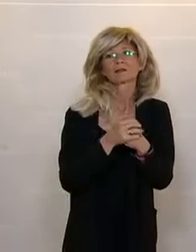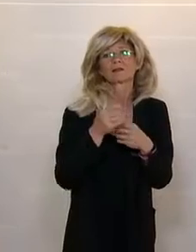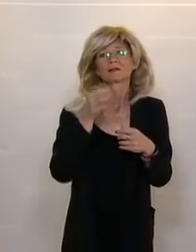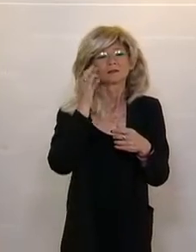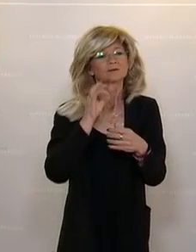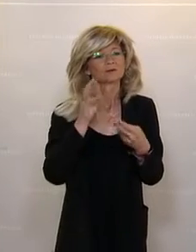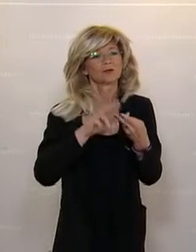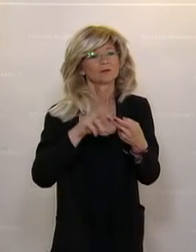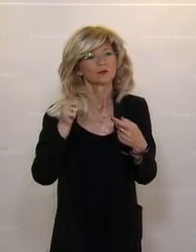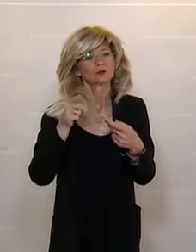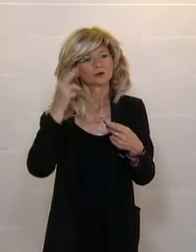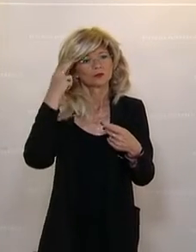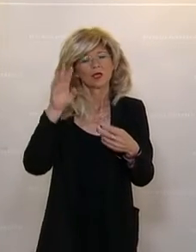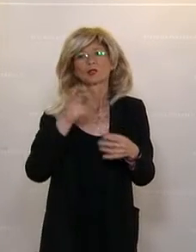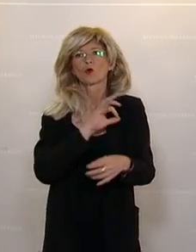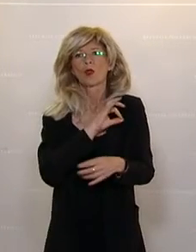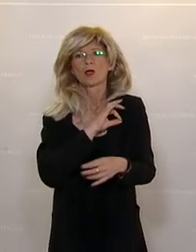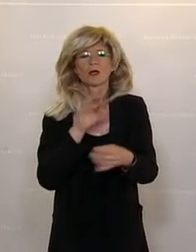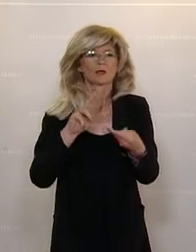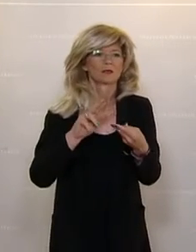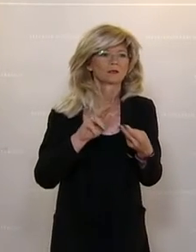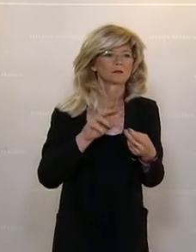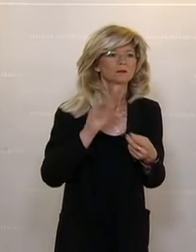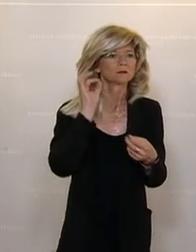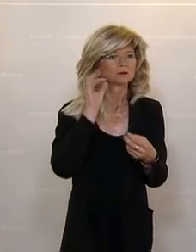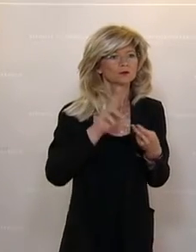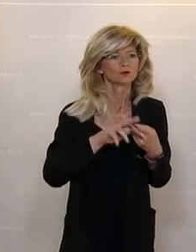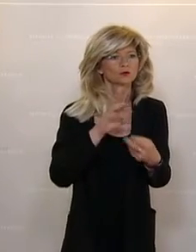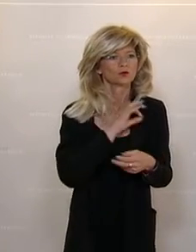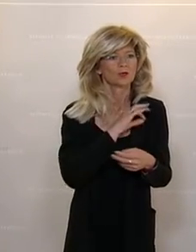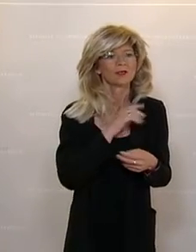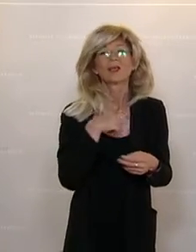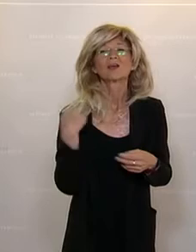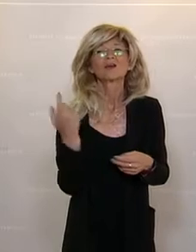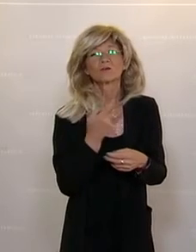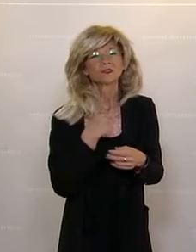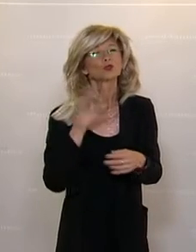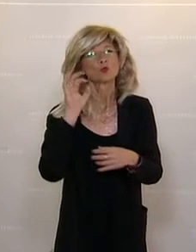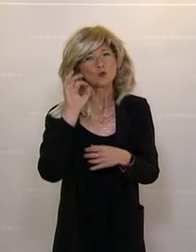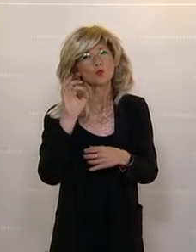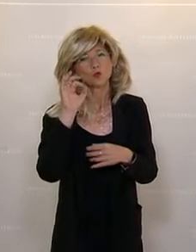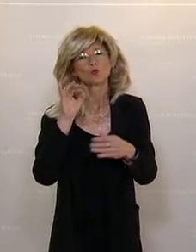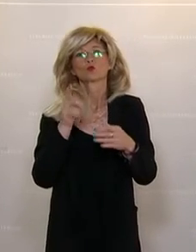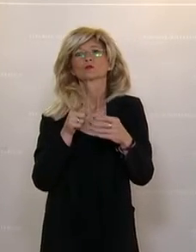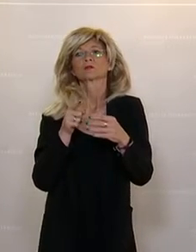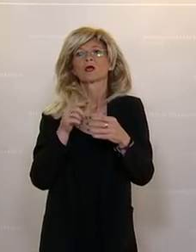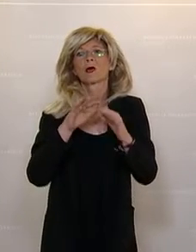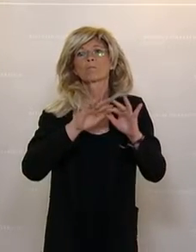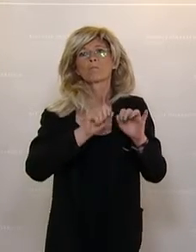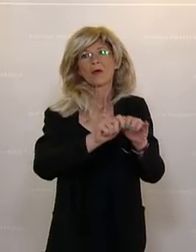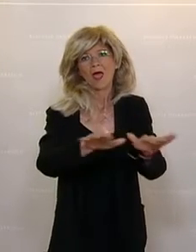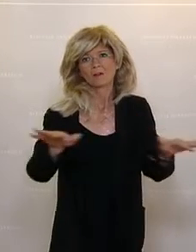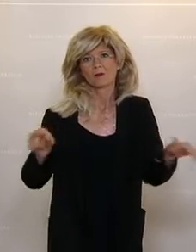sind Gott sei Dank sehr gut durch diese Pandemie gekommen. Und das verdanken wir sehr vielen Menschen in